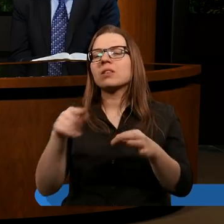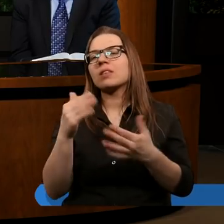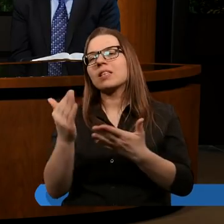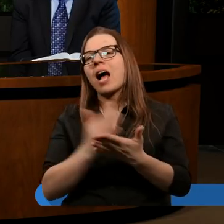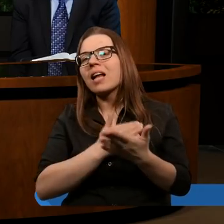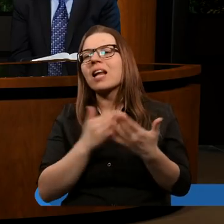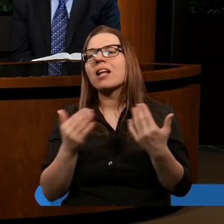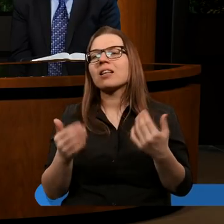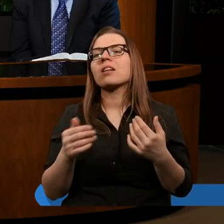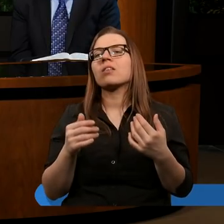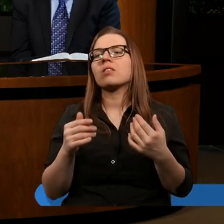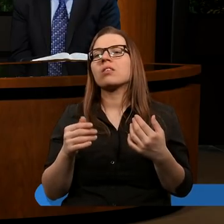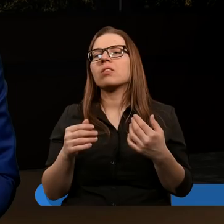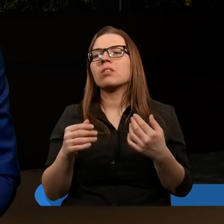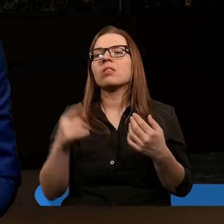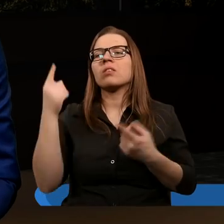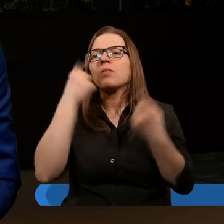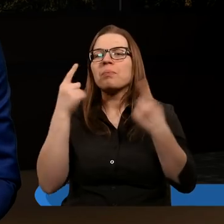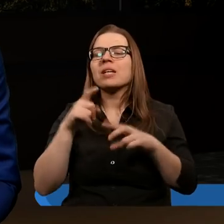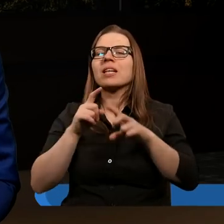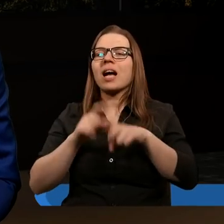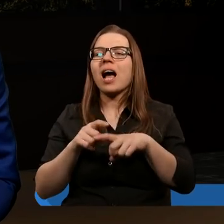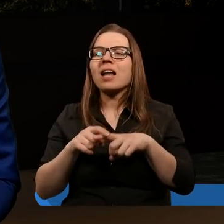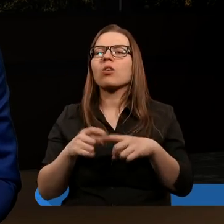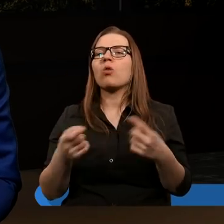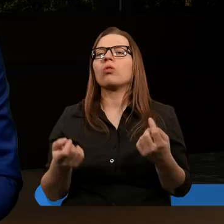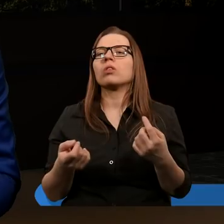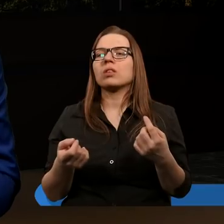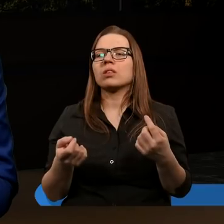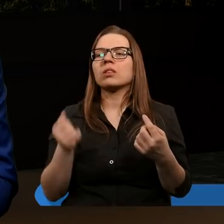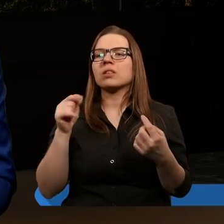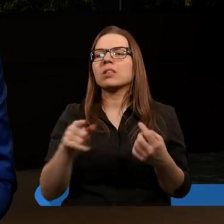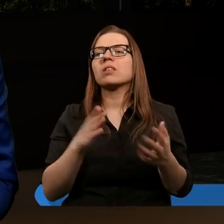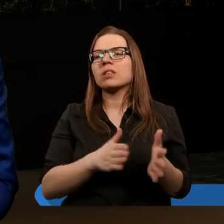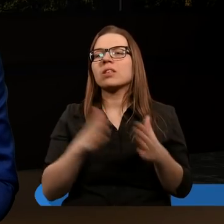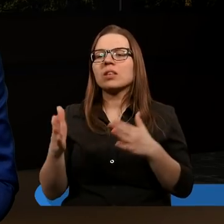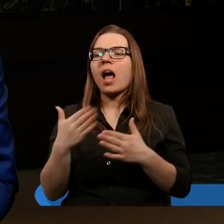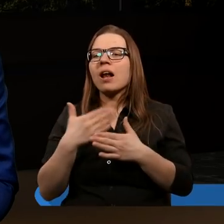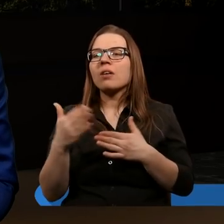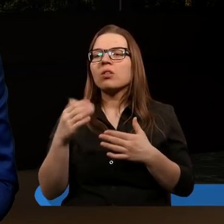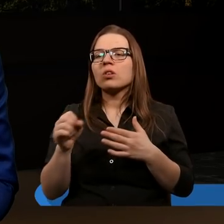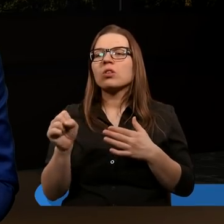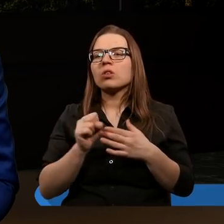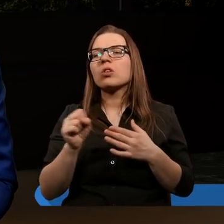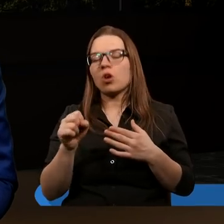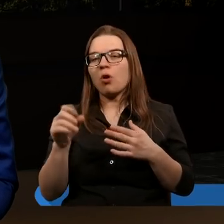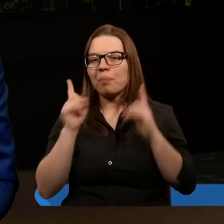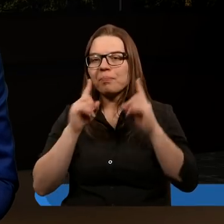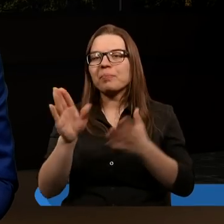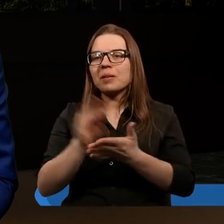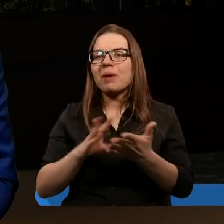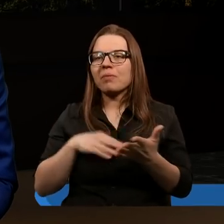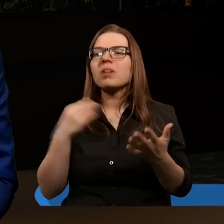zasadzie filozofię grecką, czyli myśl grecką i ją zaadoptowali do prawdy biblijnej.